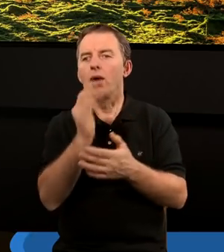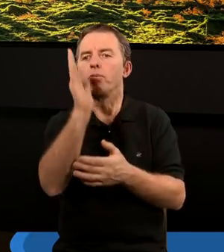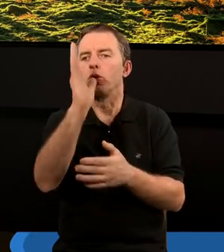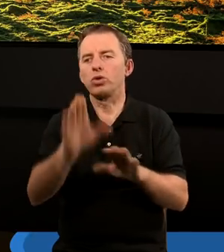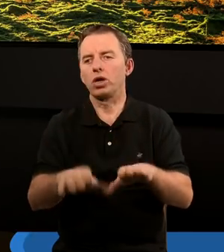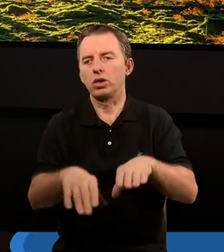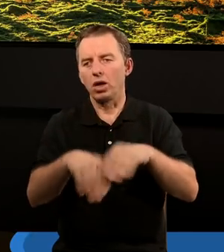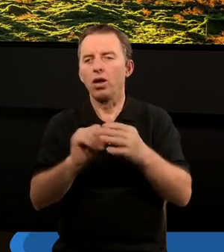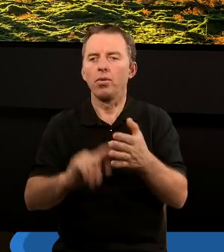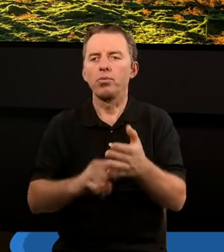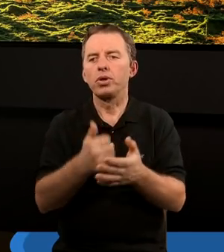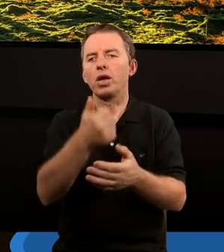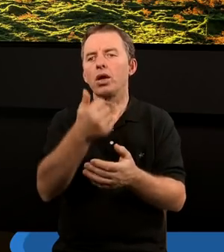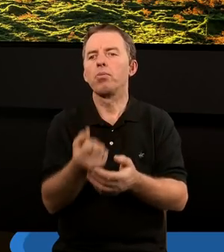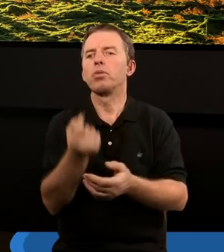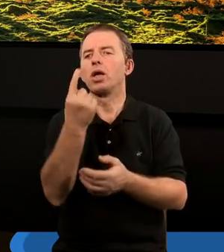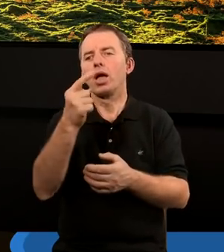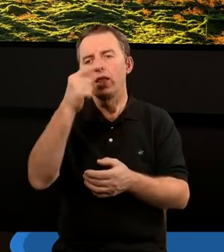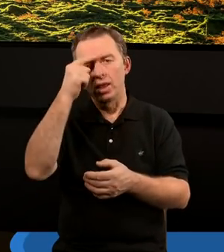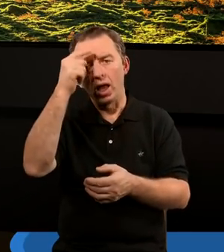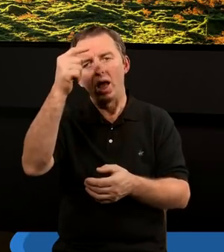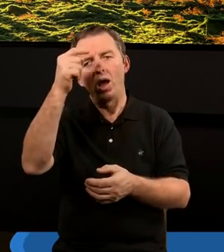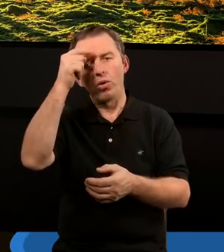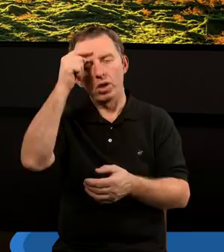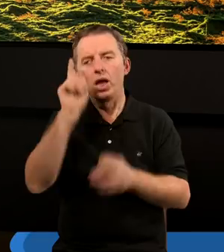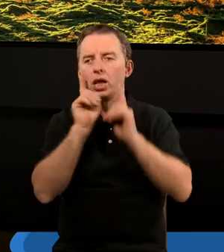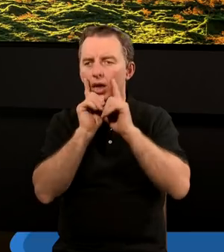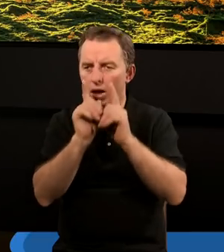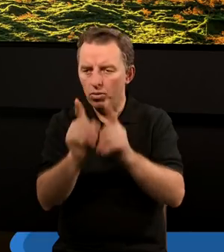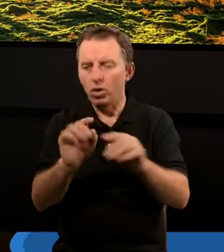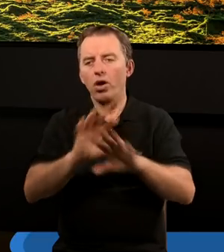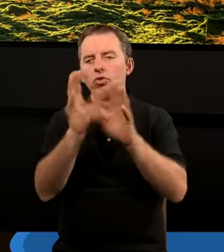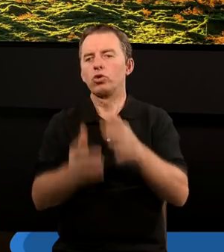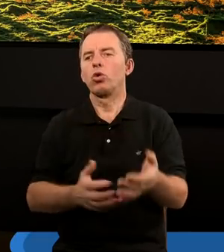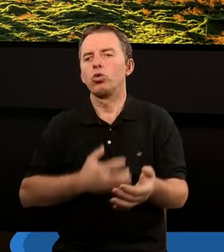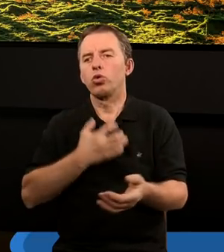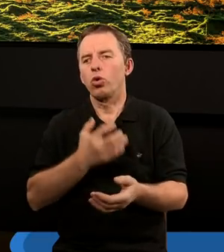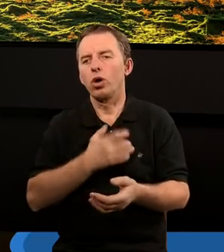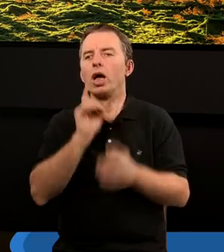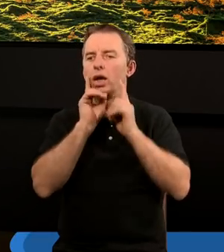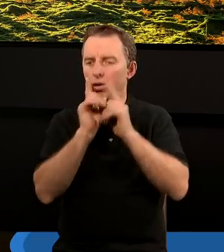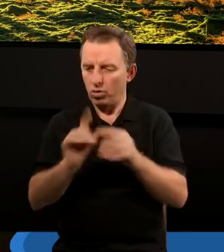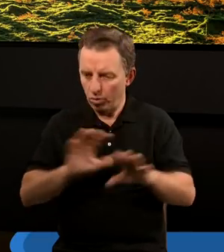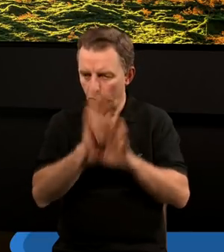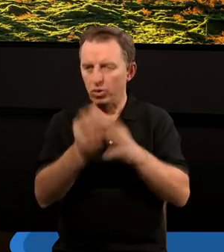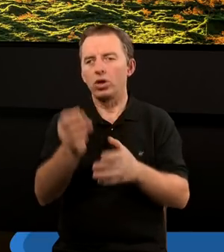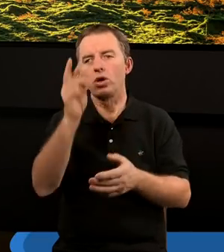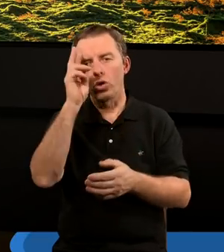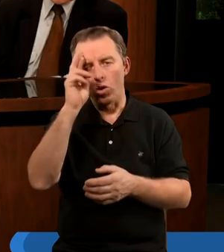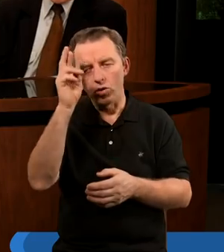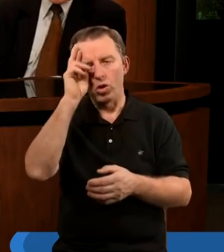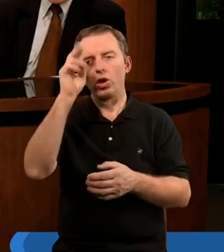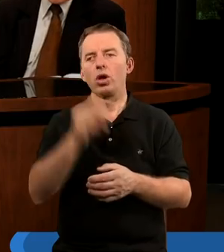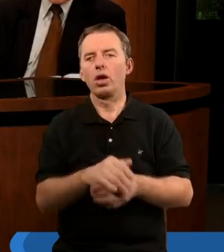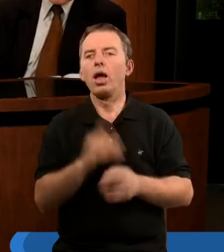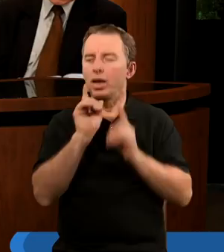później zacząłem, ale po raz pierwszy pojawiła się tęsknota, żeby tak naprawdę to wszystko czuć, naprawdę to wszystko rozumieć